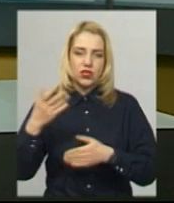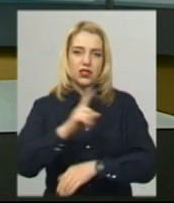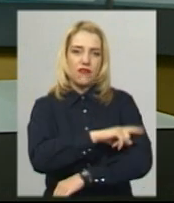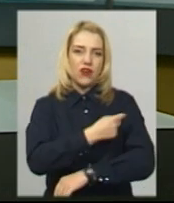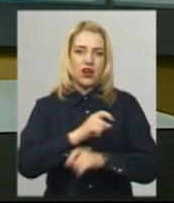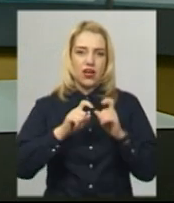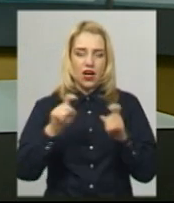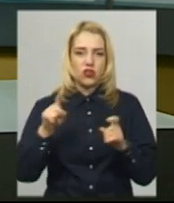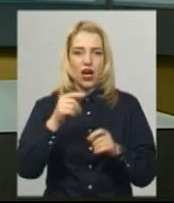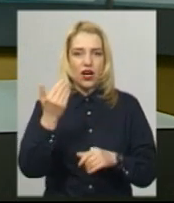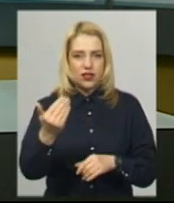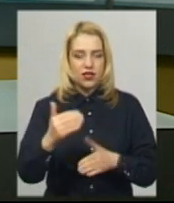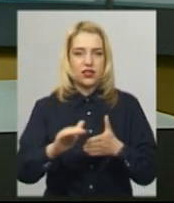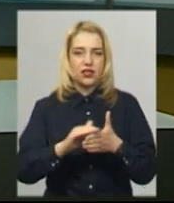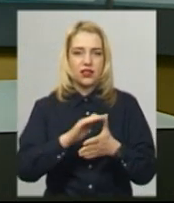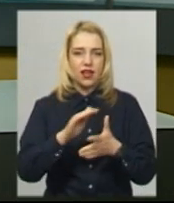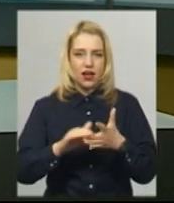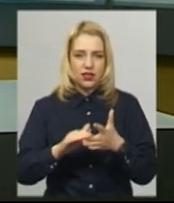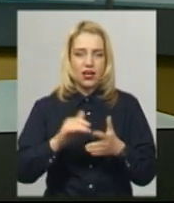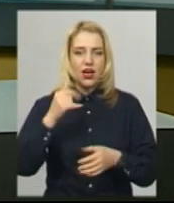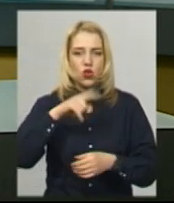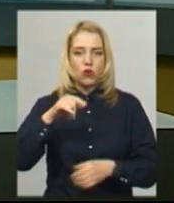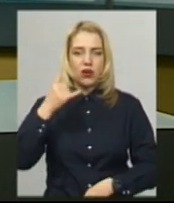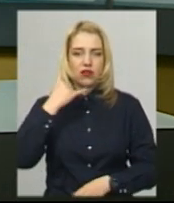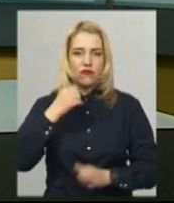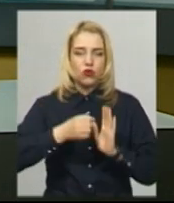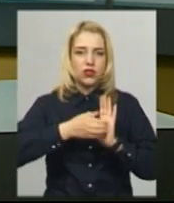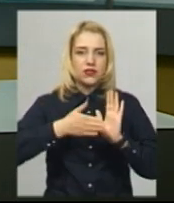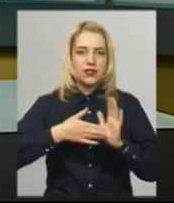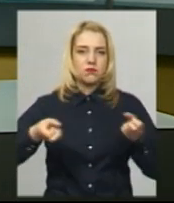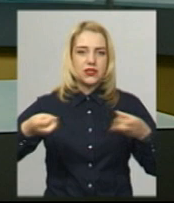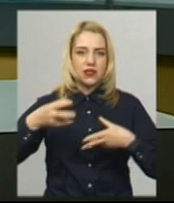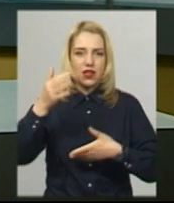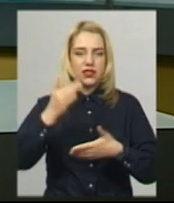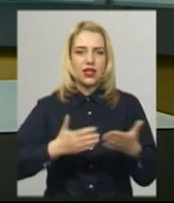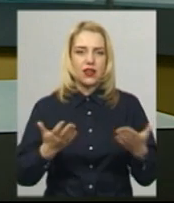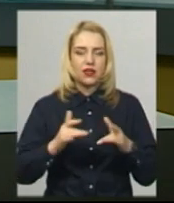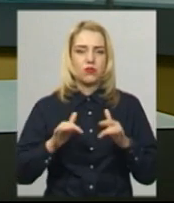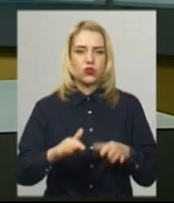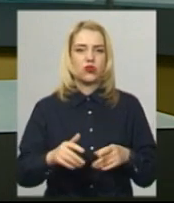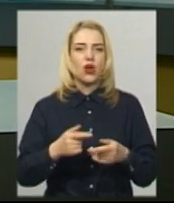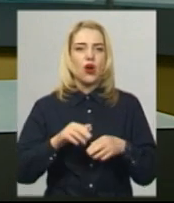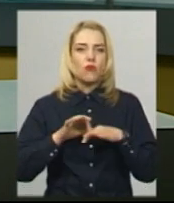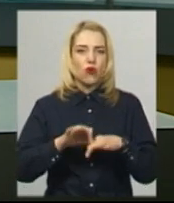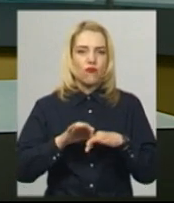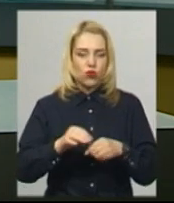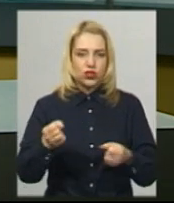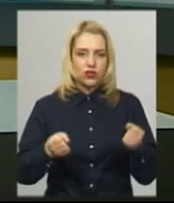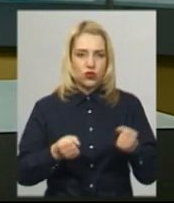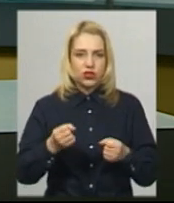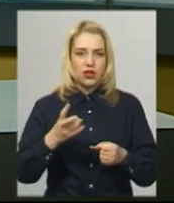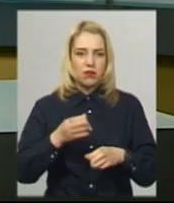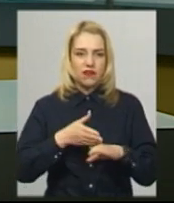дані та номер телефону заносить до спеціального списку. Які ще процедури проходять водії на блокпостах на в'їзді до